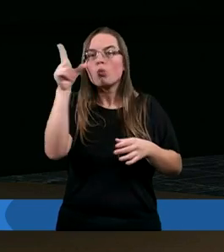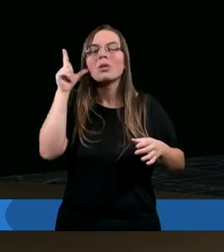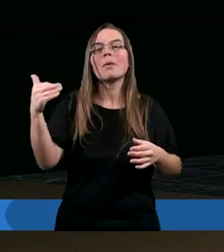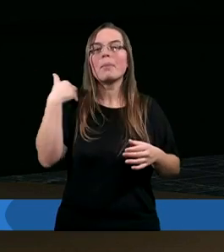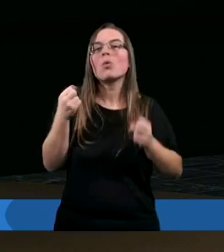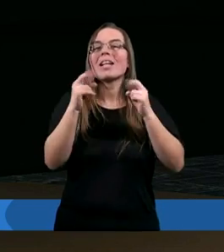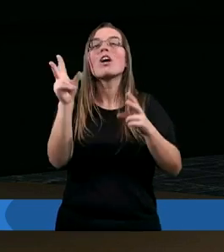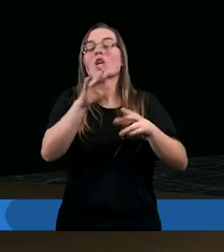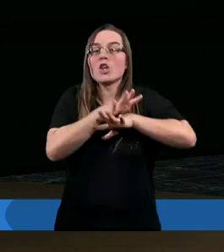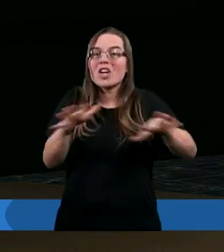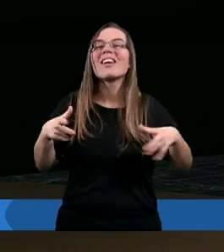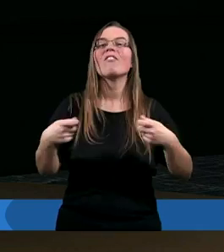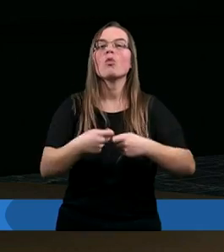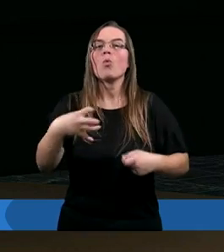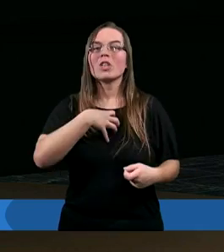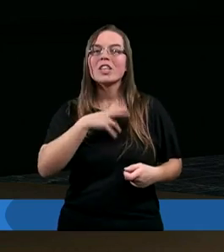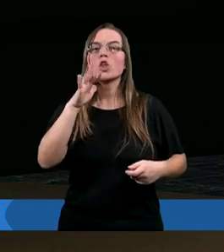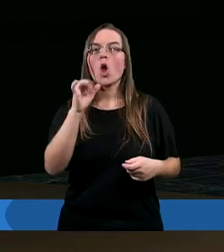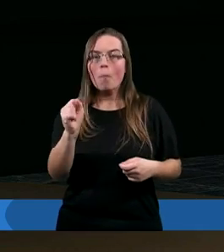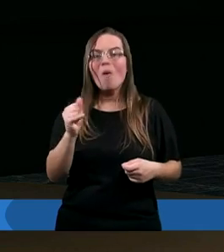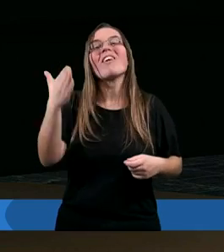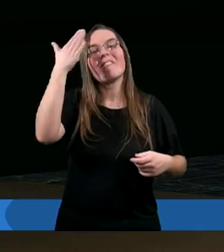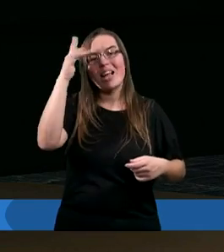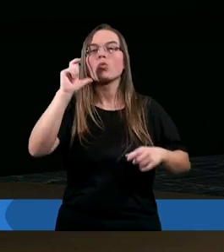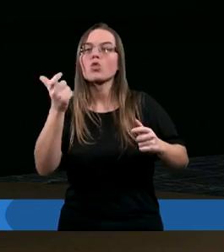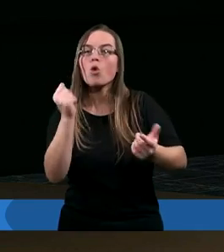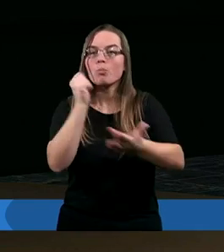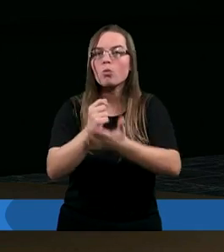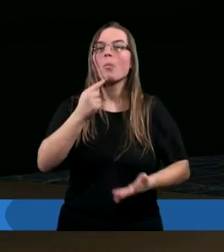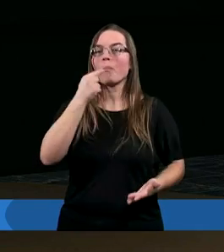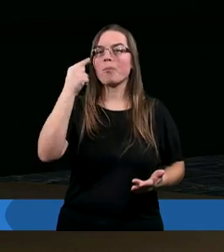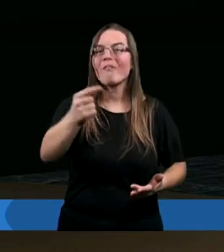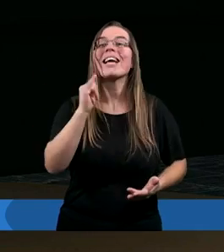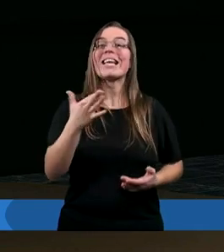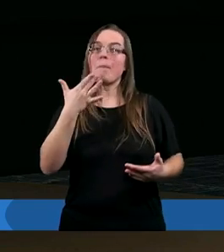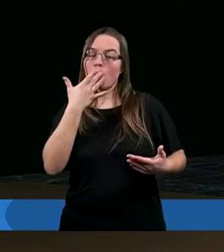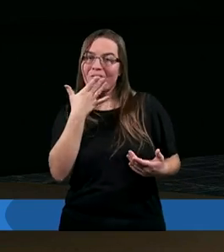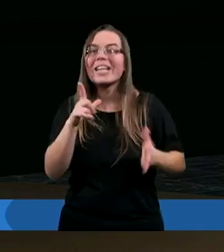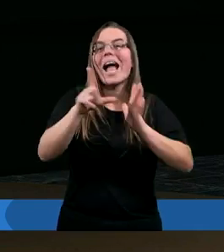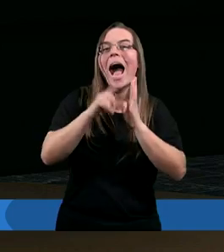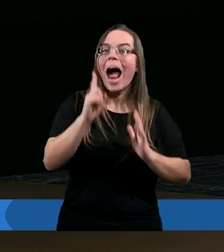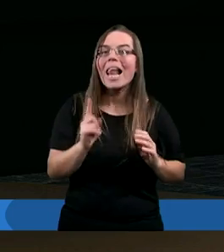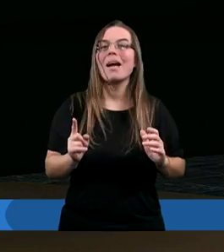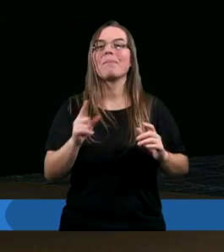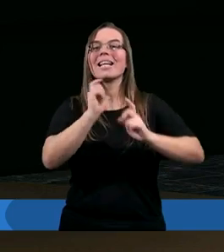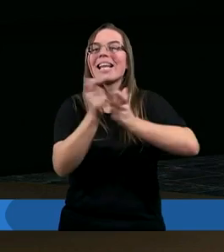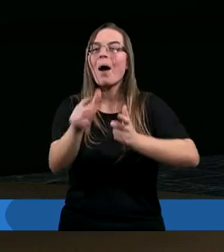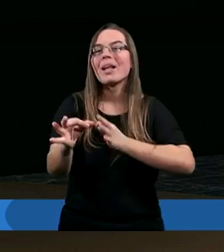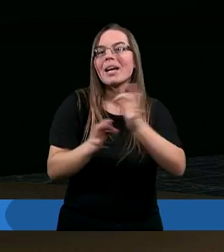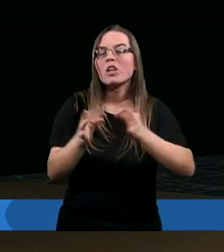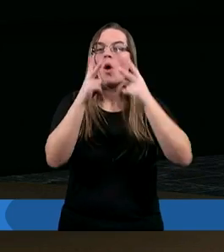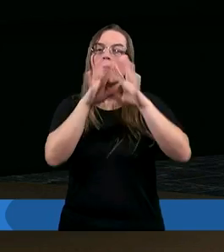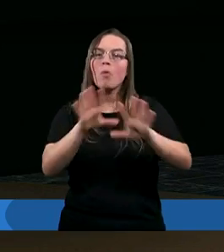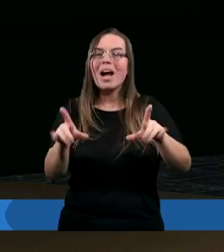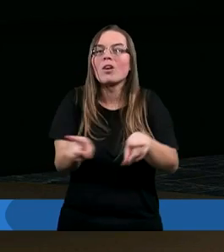szczerze współczuli Jobowi i wiedzieli, że coś muszą powiedzieć i mówili, ale cała ta historia także